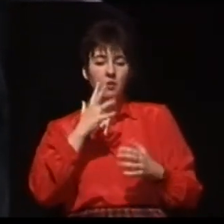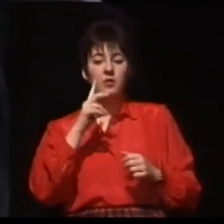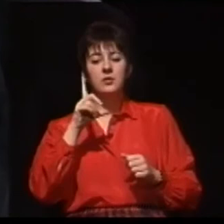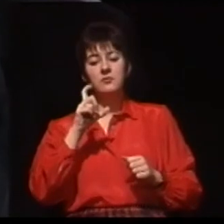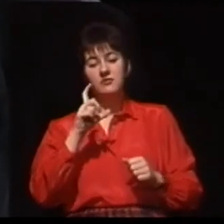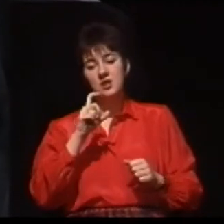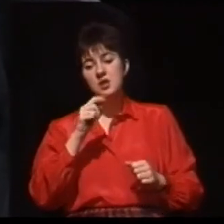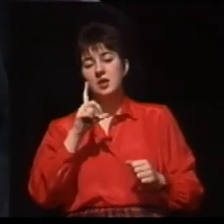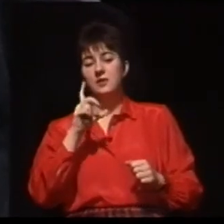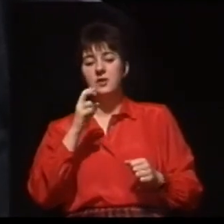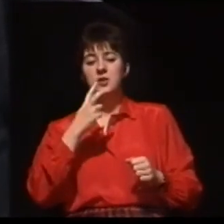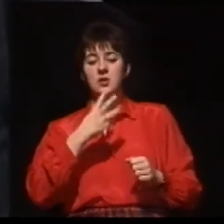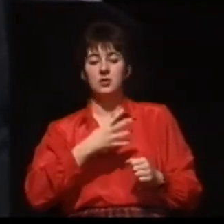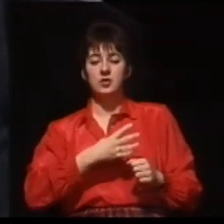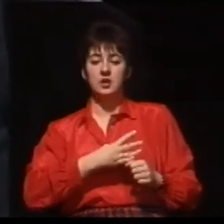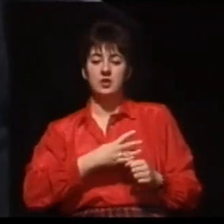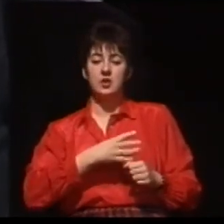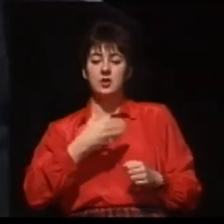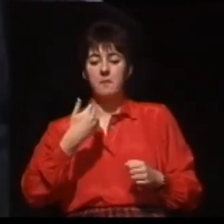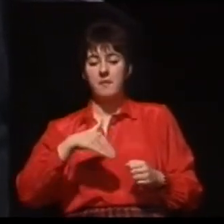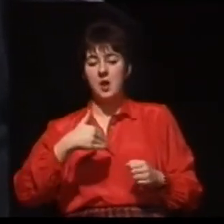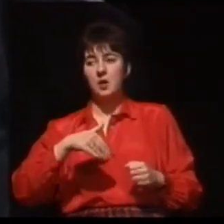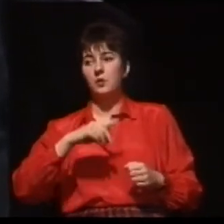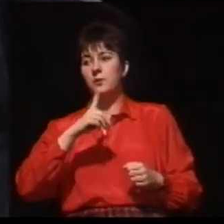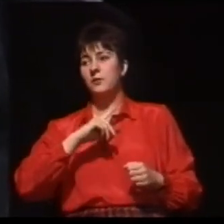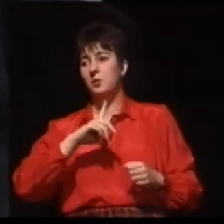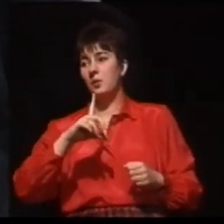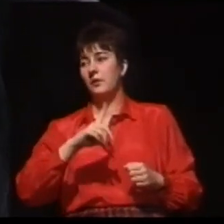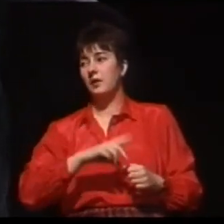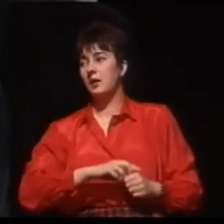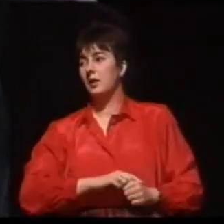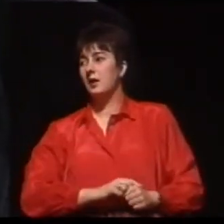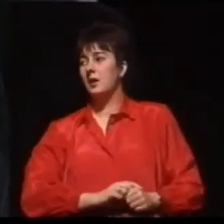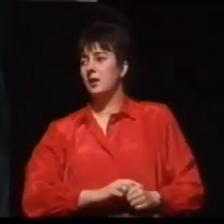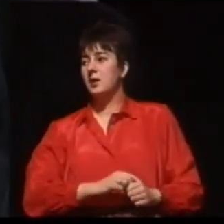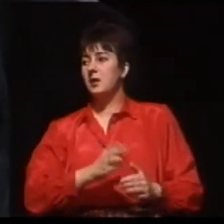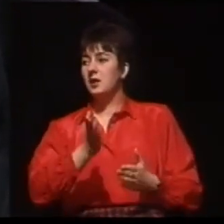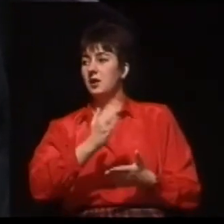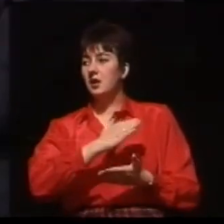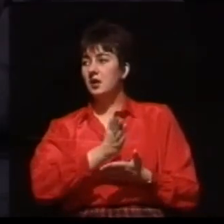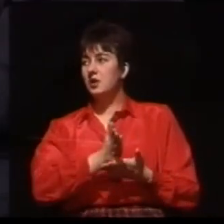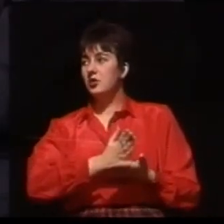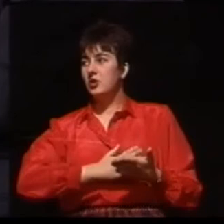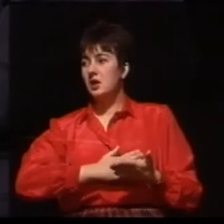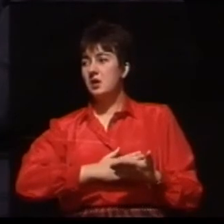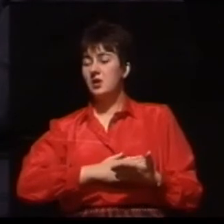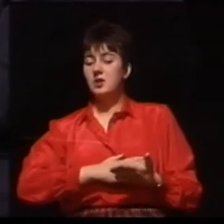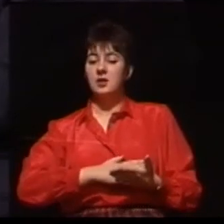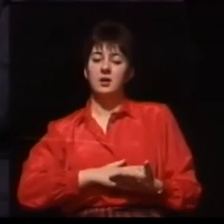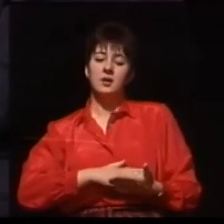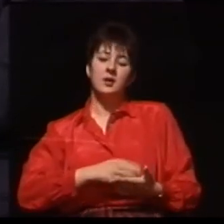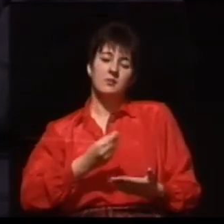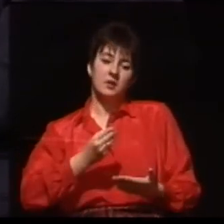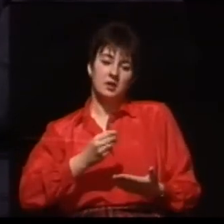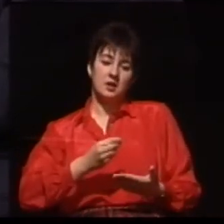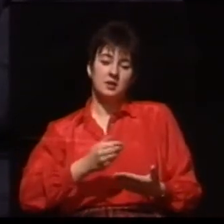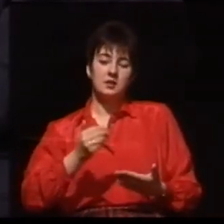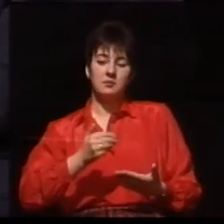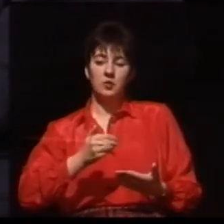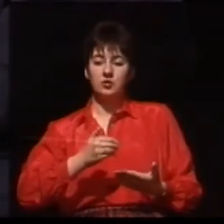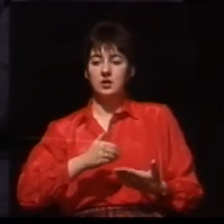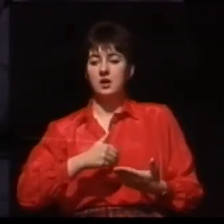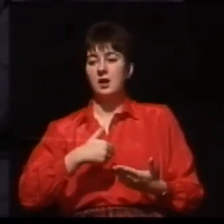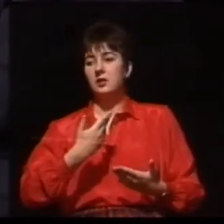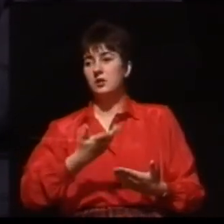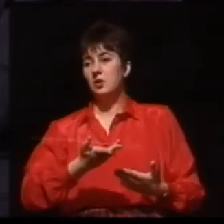części kosztów pokrywa Fundacja Rozwoju Medycyny Człowiek Człowiekowi. To są zakupy uzupełniających